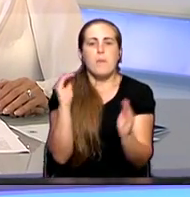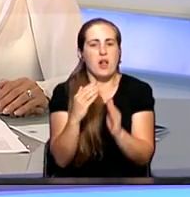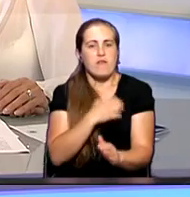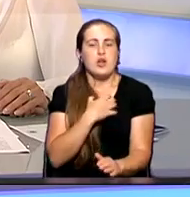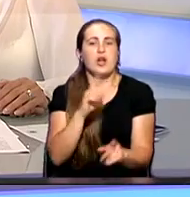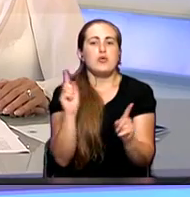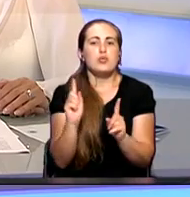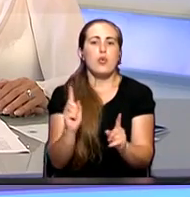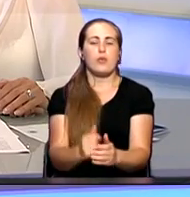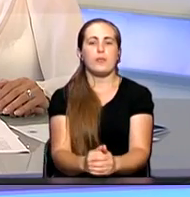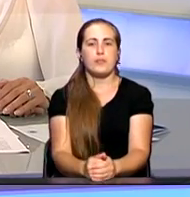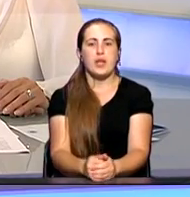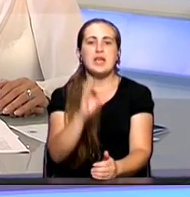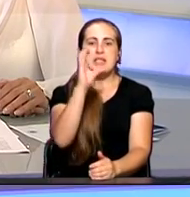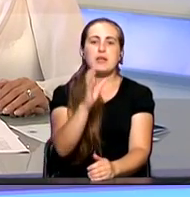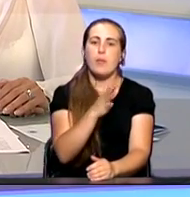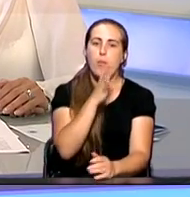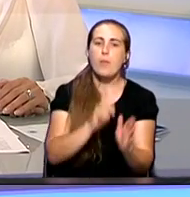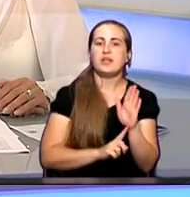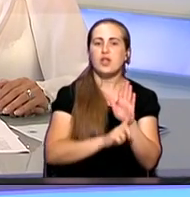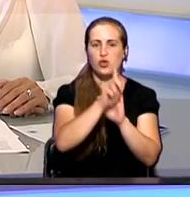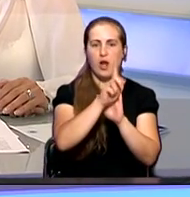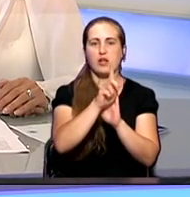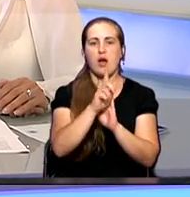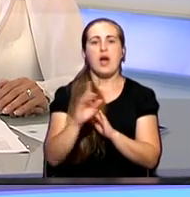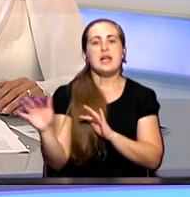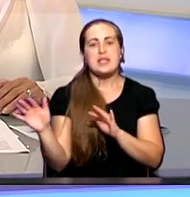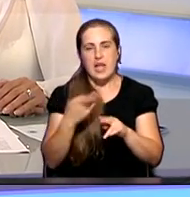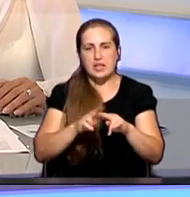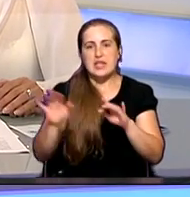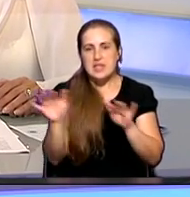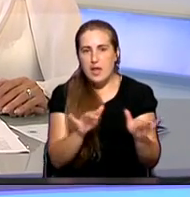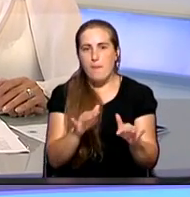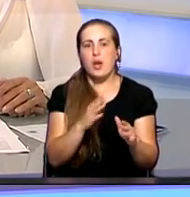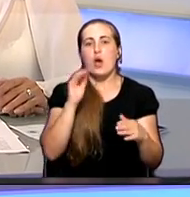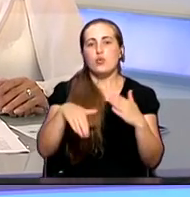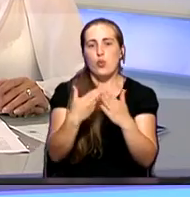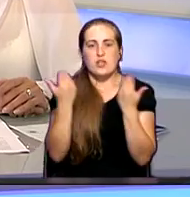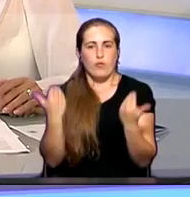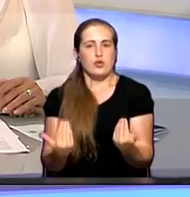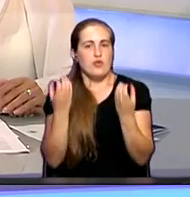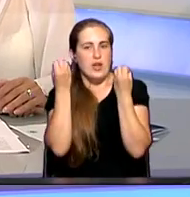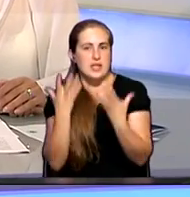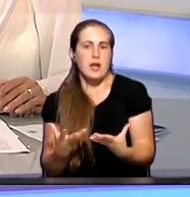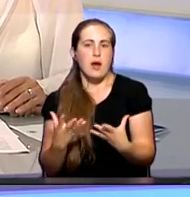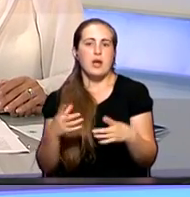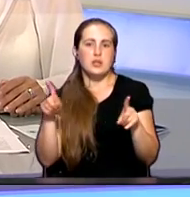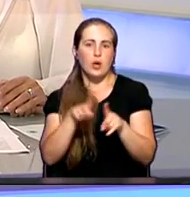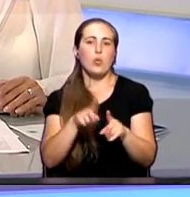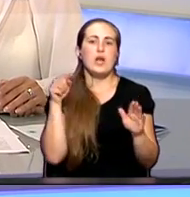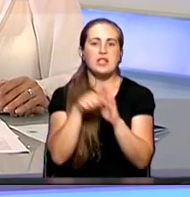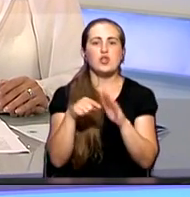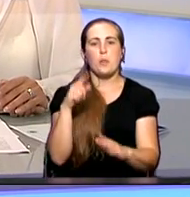аспект, что с момента начала функционирования данной системы и до сегодняшнего дня она претерпела такое значимое